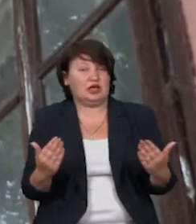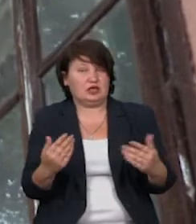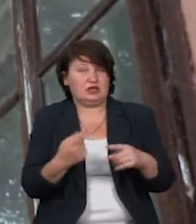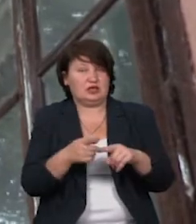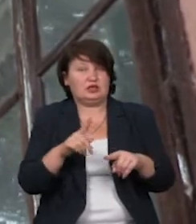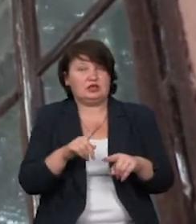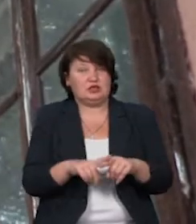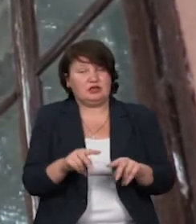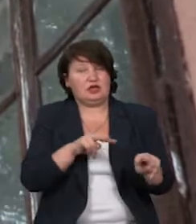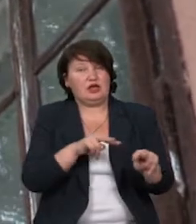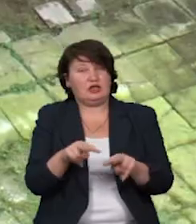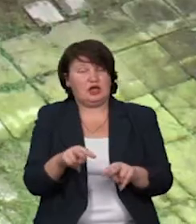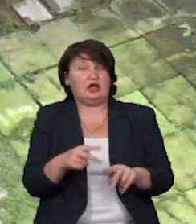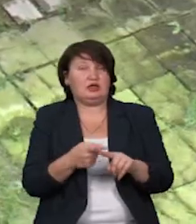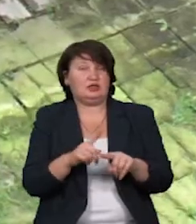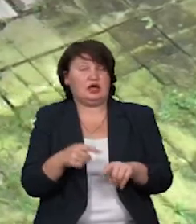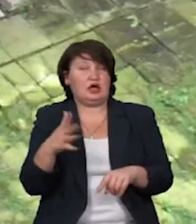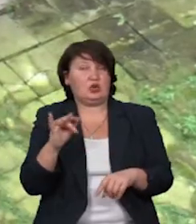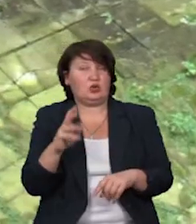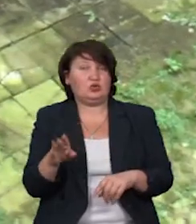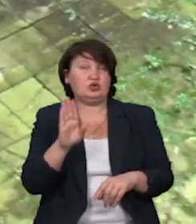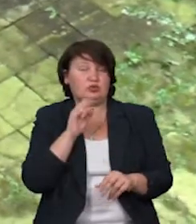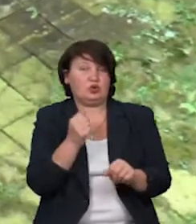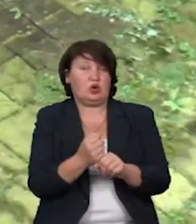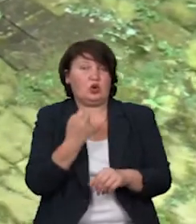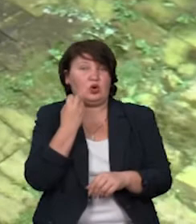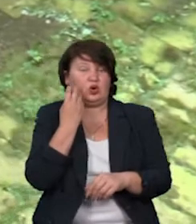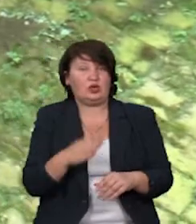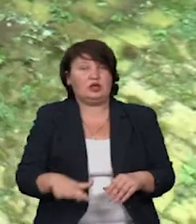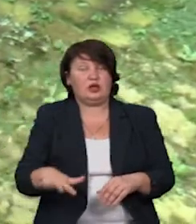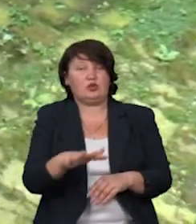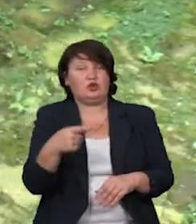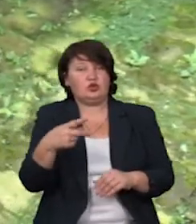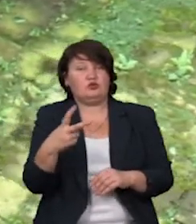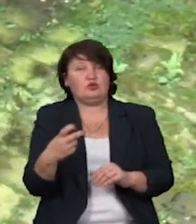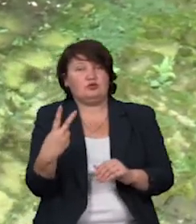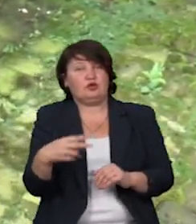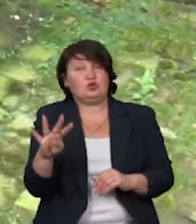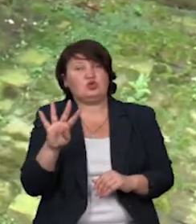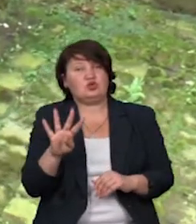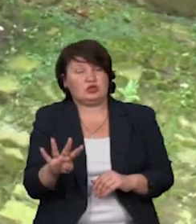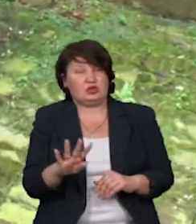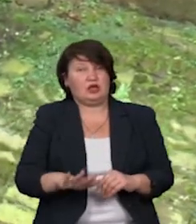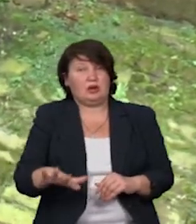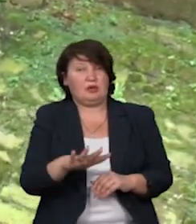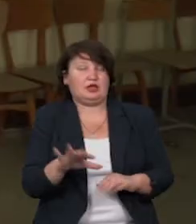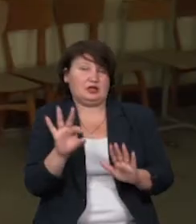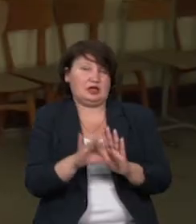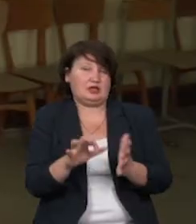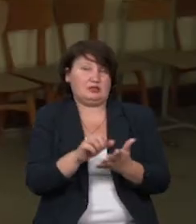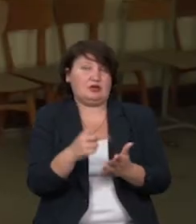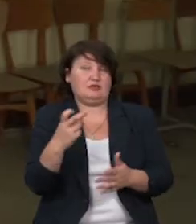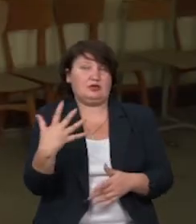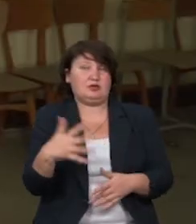засадах, наглядає Тетяна Кирлюк. Жінка працювала, коли у секстінах на площі 1224 квадратних метрів одночасно займалося 250